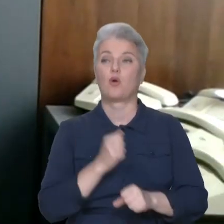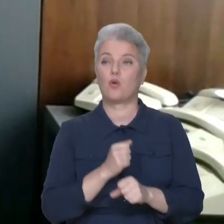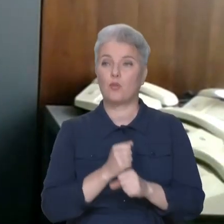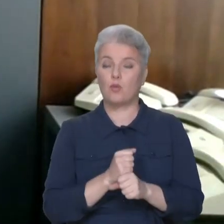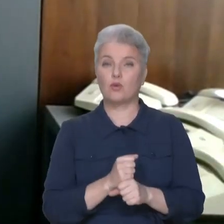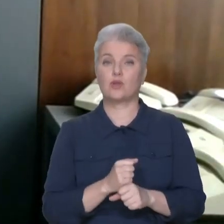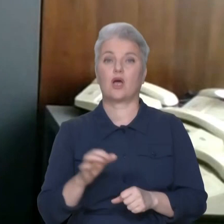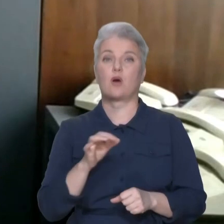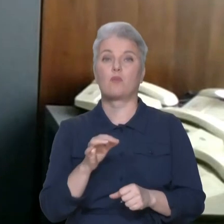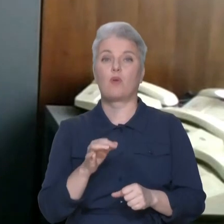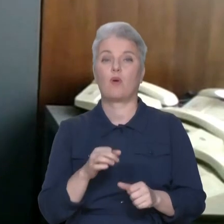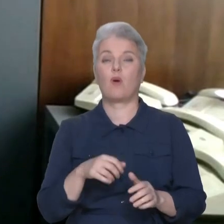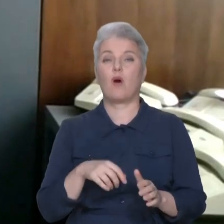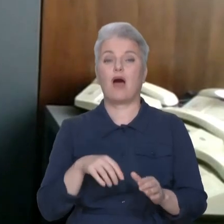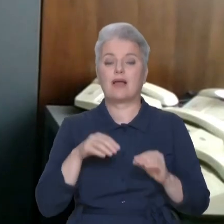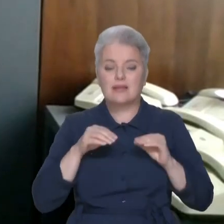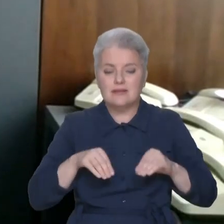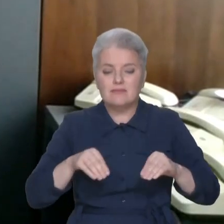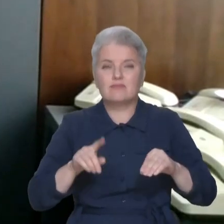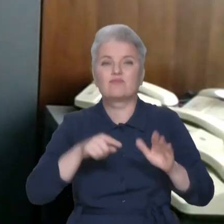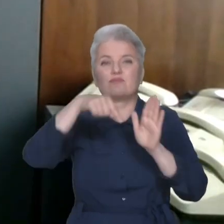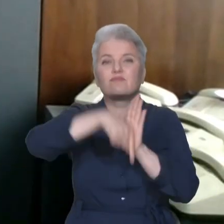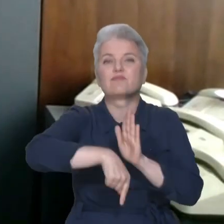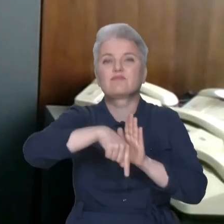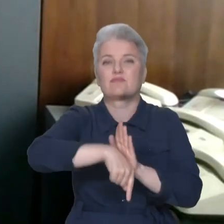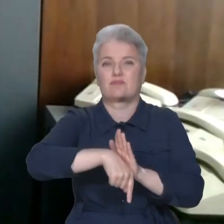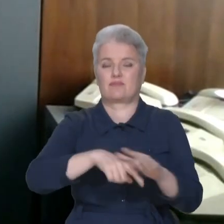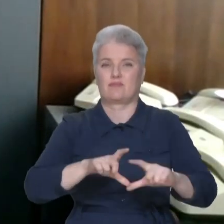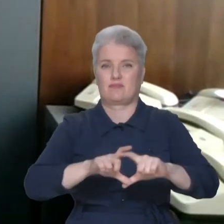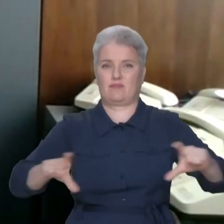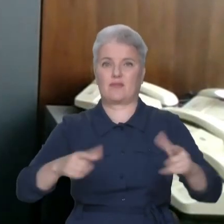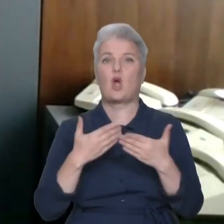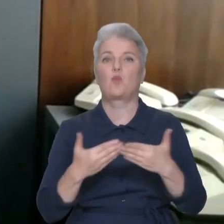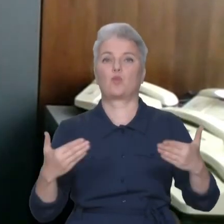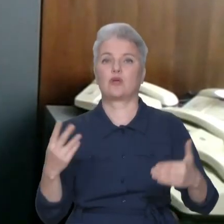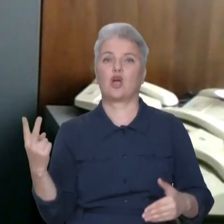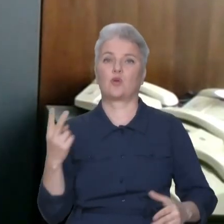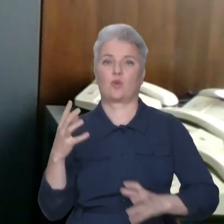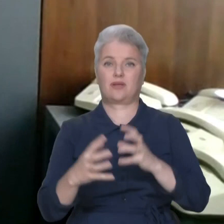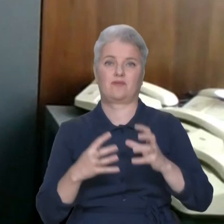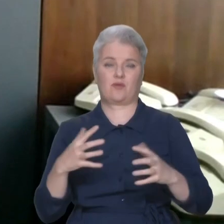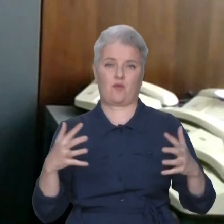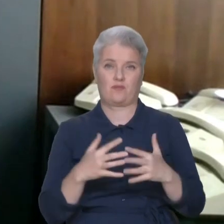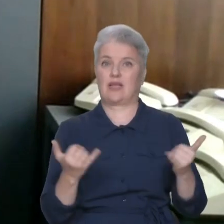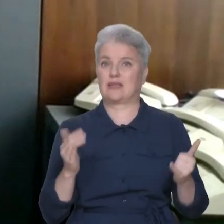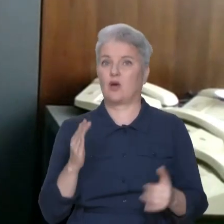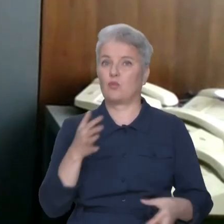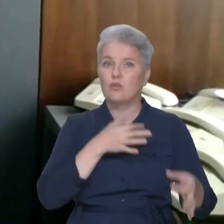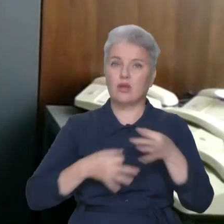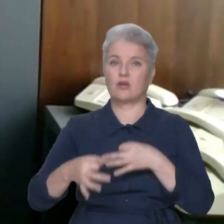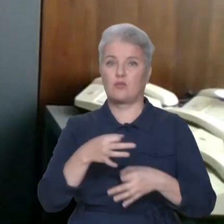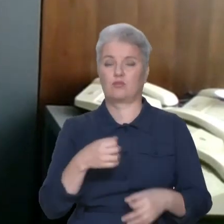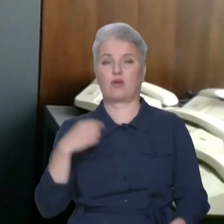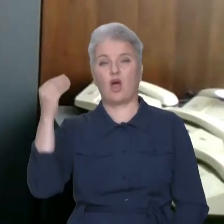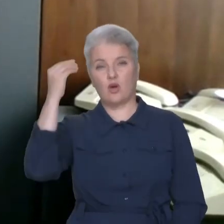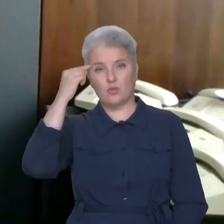самого наповнення музею Другої світової війни. Зараз будуть проходити експертні дискусії стосовно цього питання. Так що,